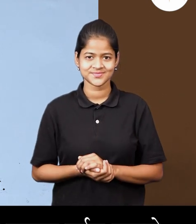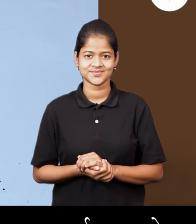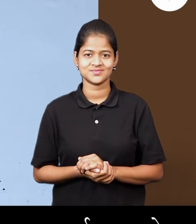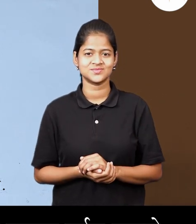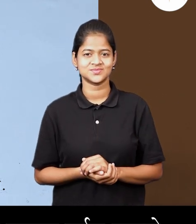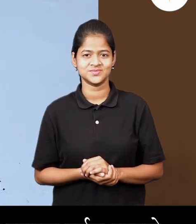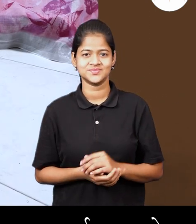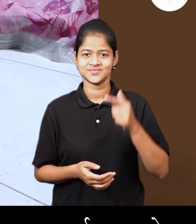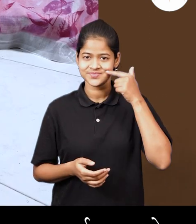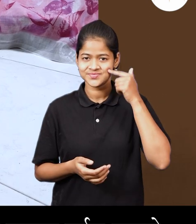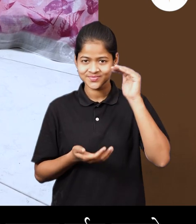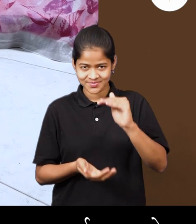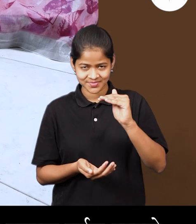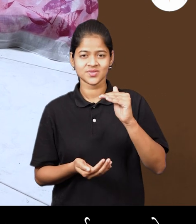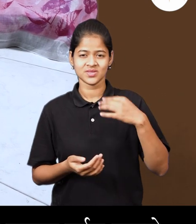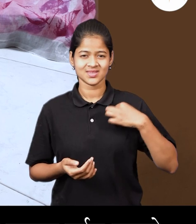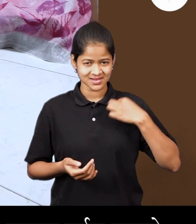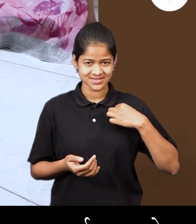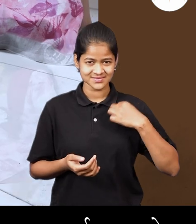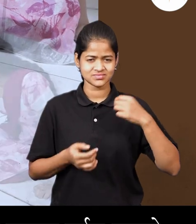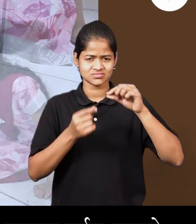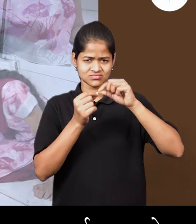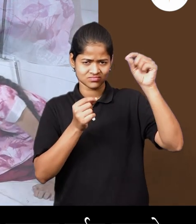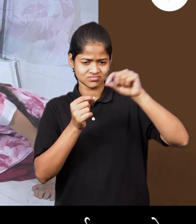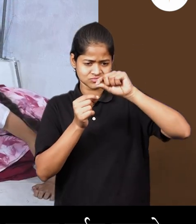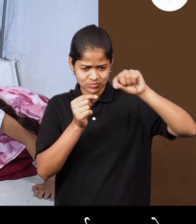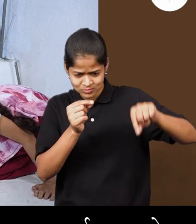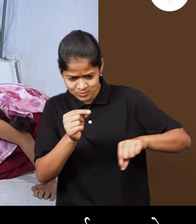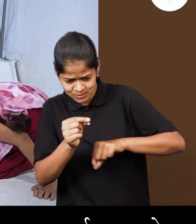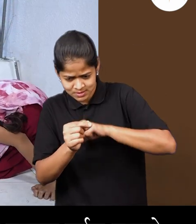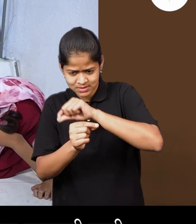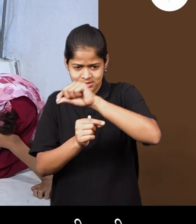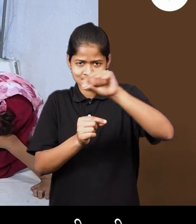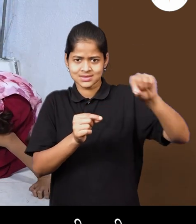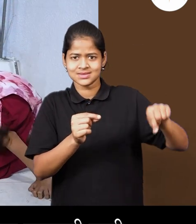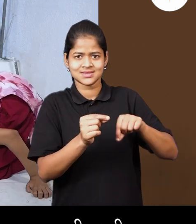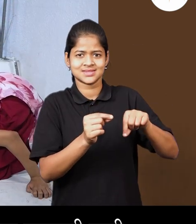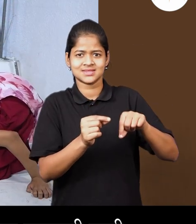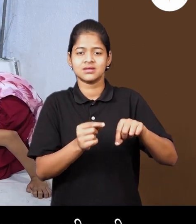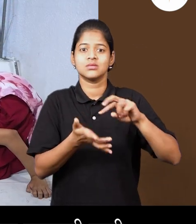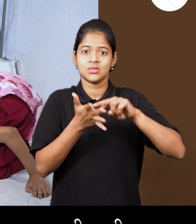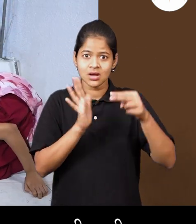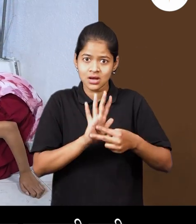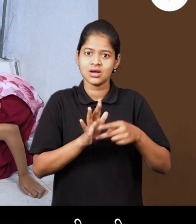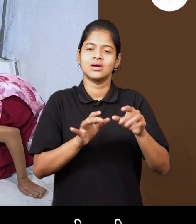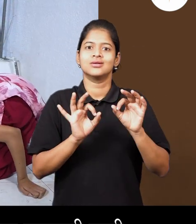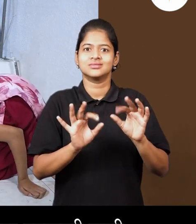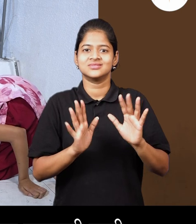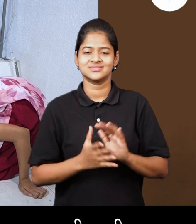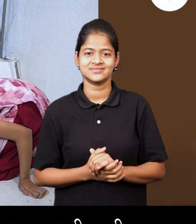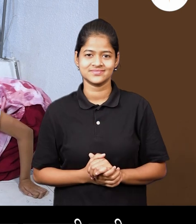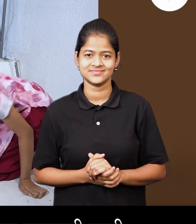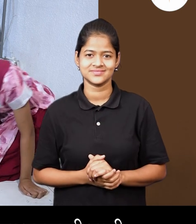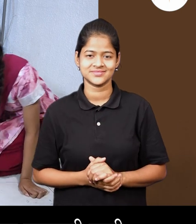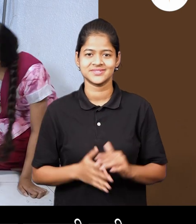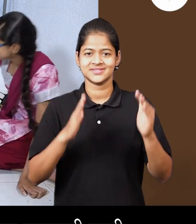जस्च बगितल की रागवने दोरा वाप्रून वर्तुल काड़े भंजेच दोर्याची लांबी वर्तुल